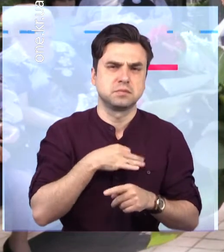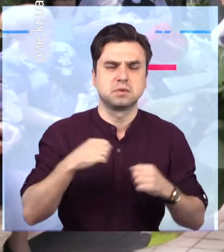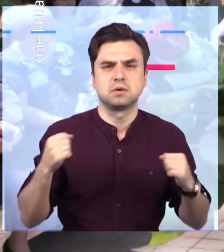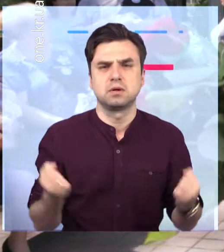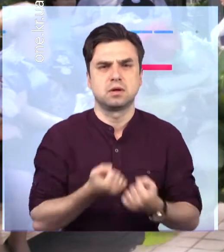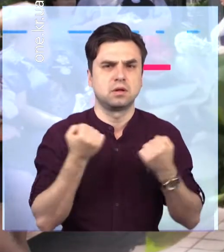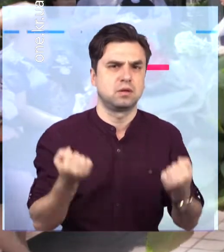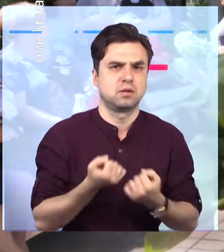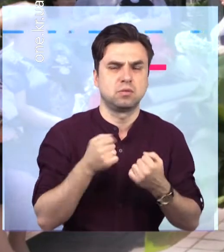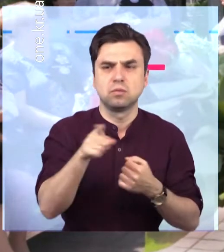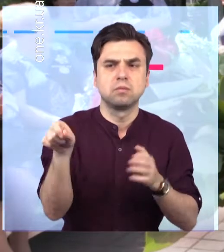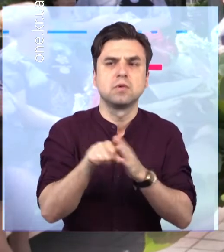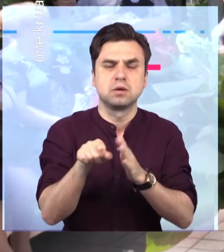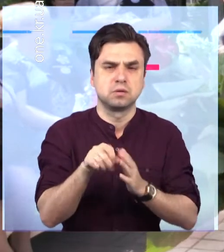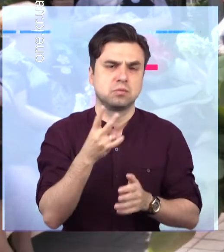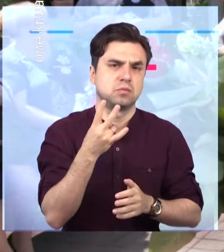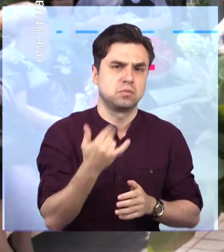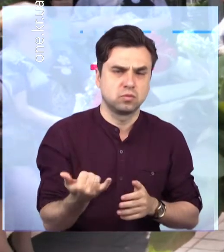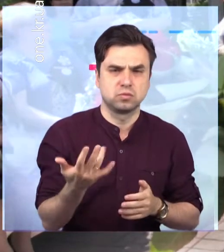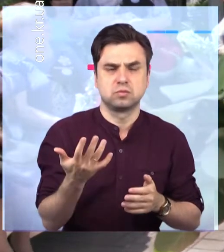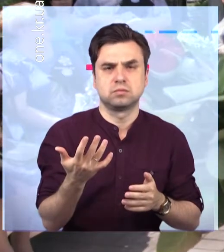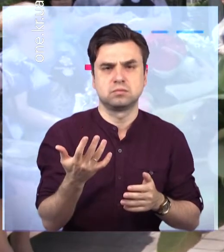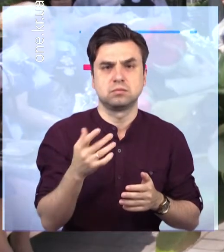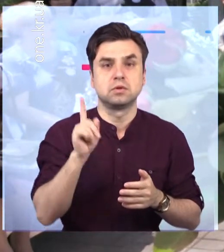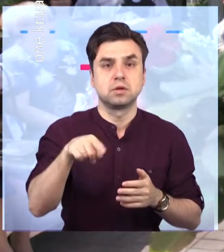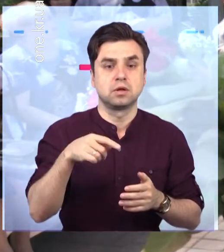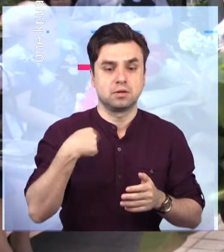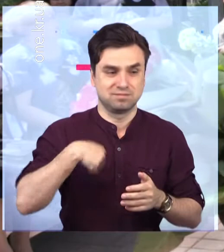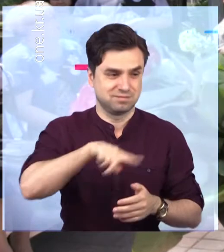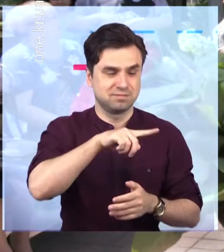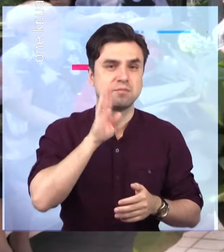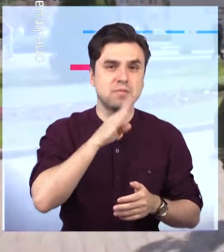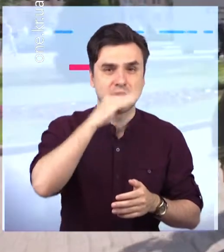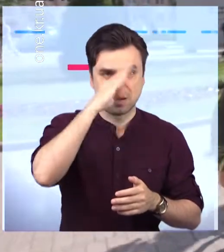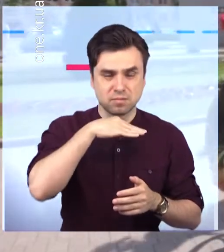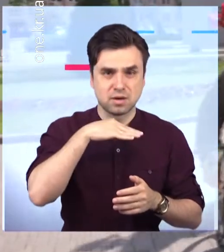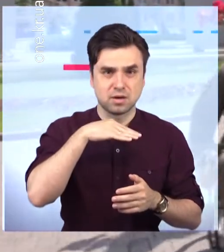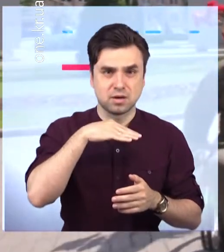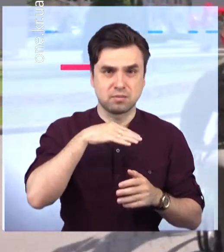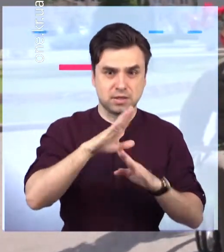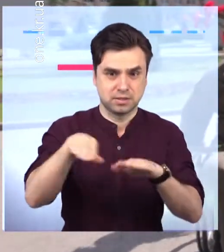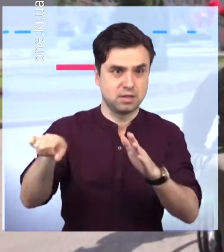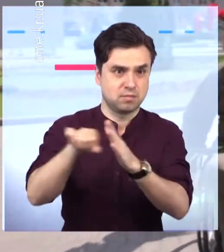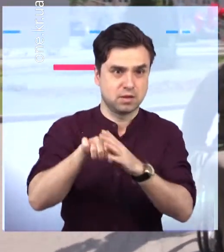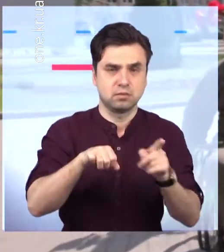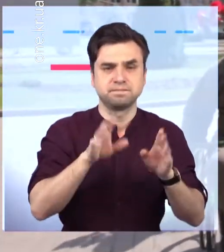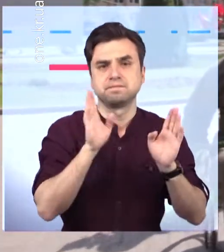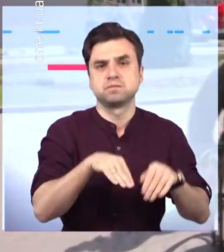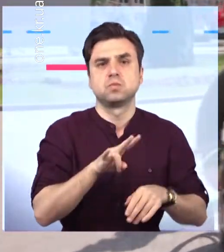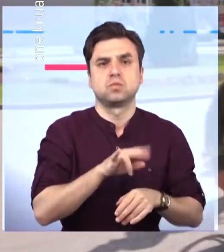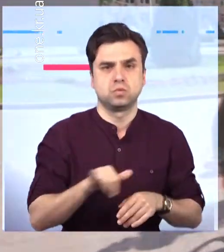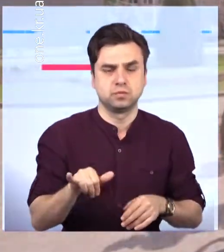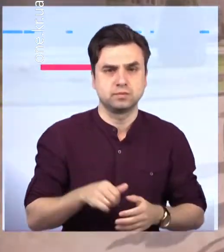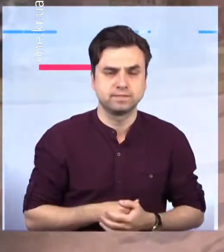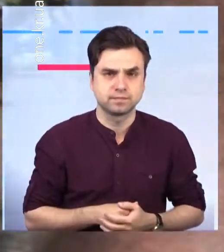стає безразличне до наших хлопців, не тільки до наших хлопців, а й до нас, батьків. Клонитися пам'яті полеглих армійців прийшли